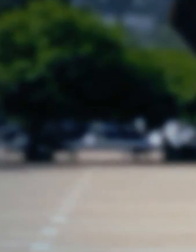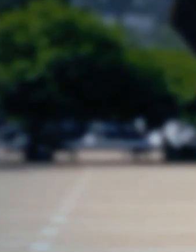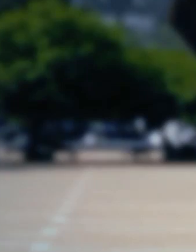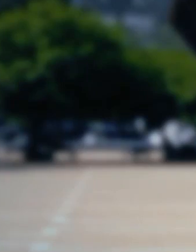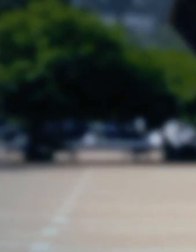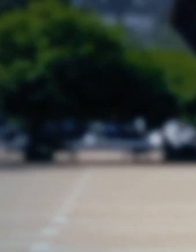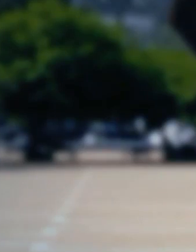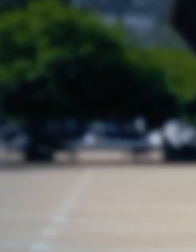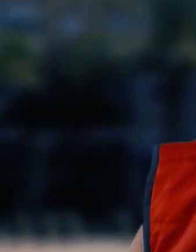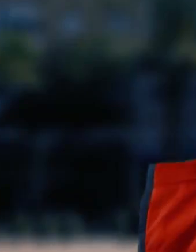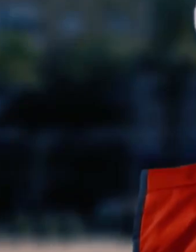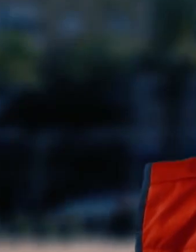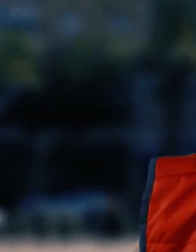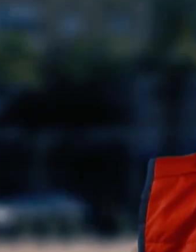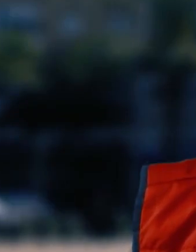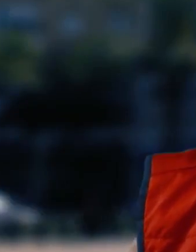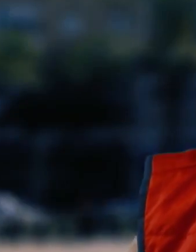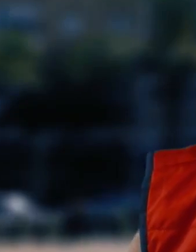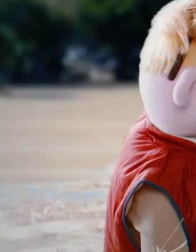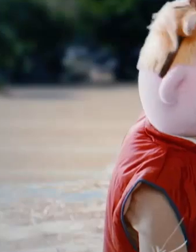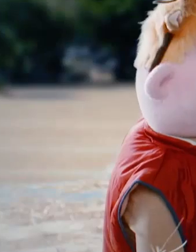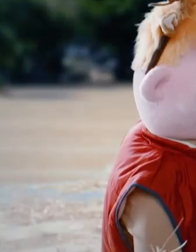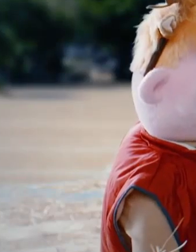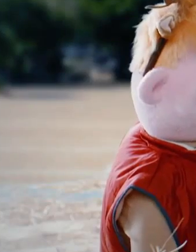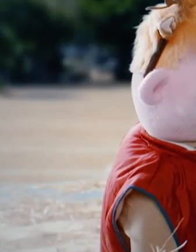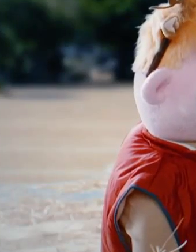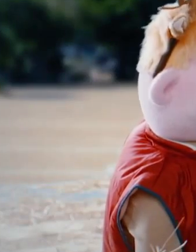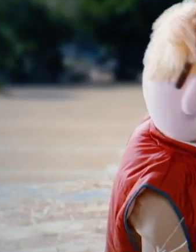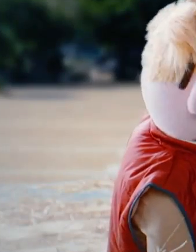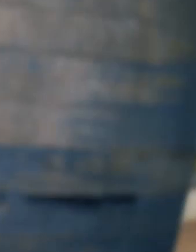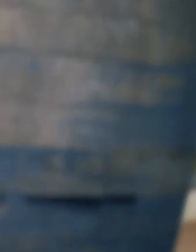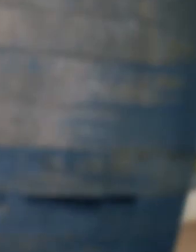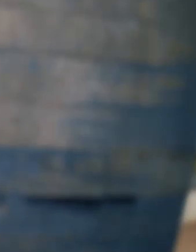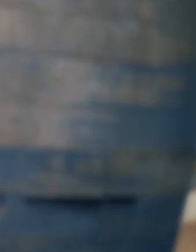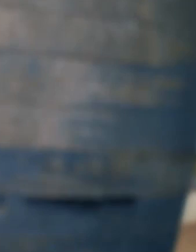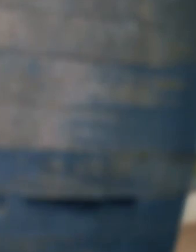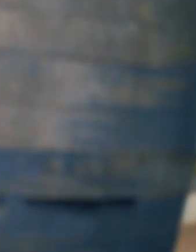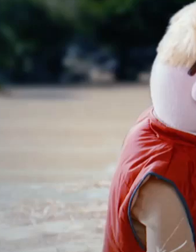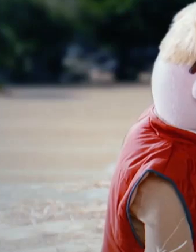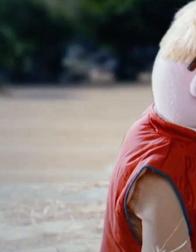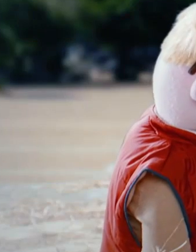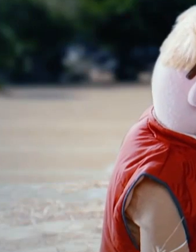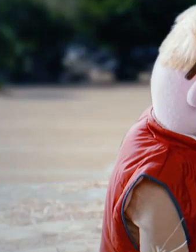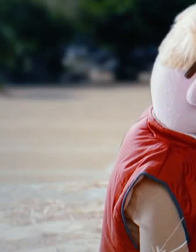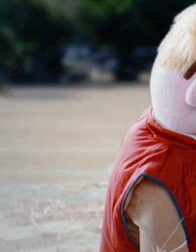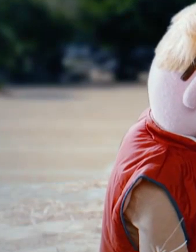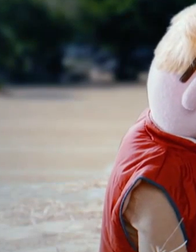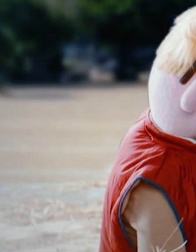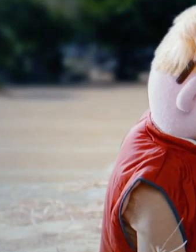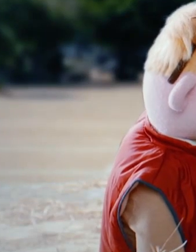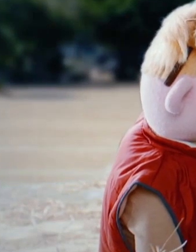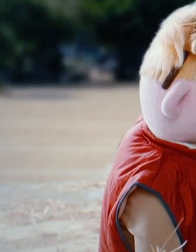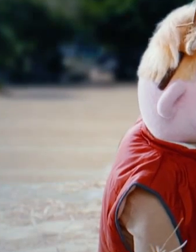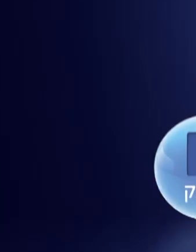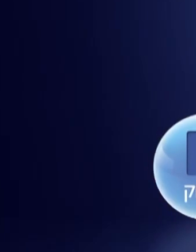גוסמים עצים ומגייסים ציפטי גיבוי. ואתם, הטריעו מפני עצים שקרובים לחוטי החשמל. דאגו לחיזוק דודים, עדניות וכל מה